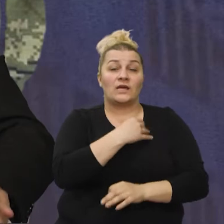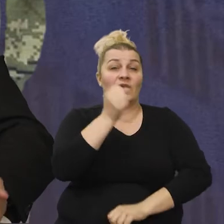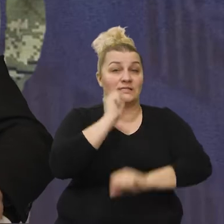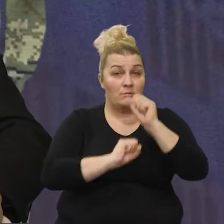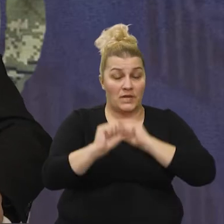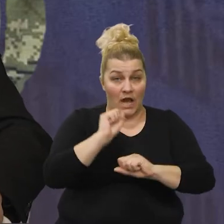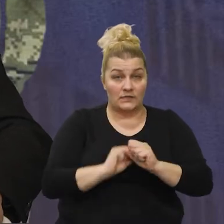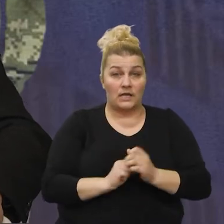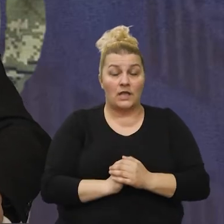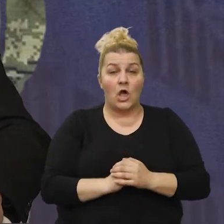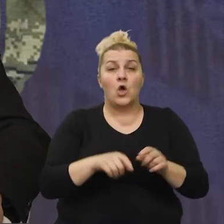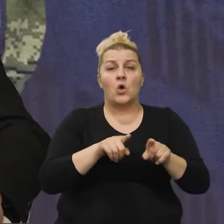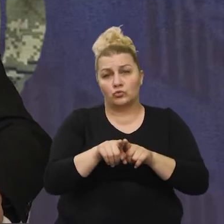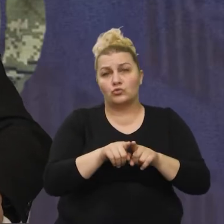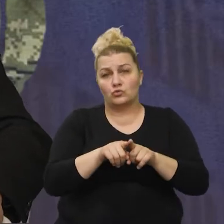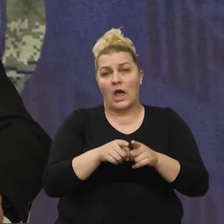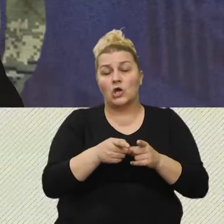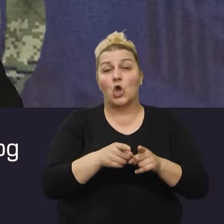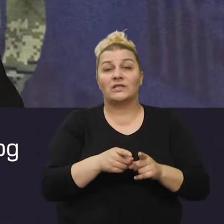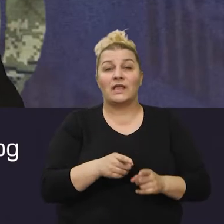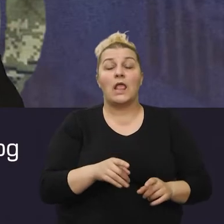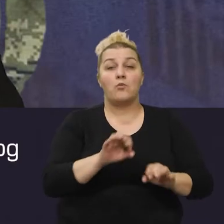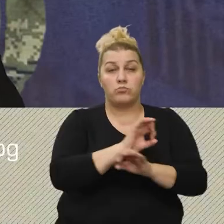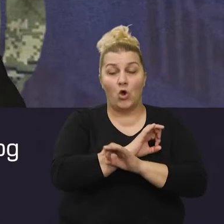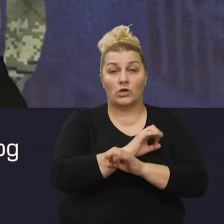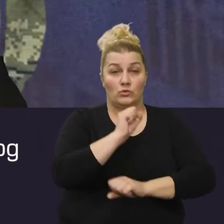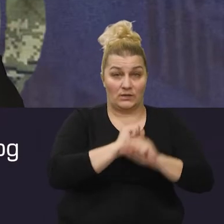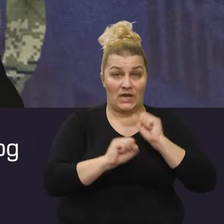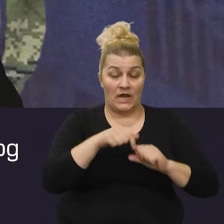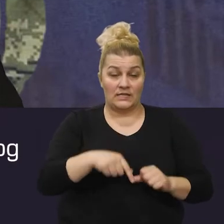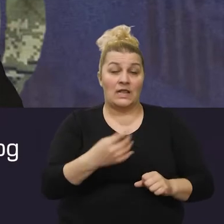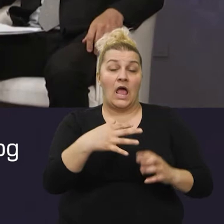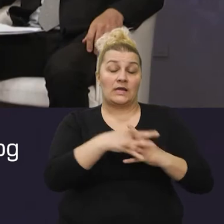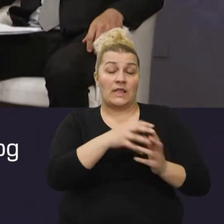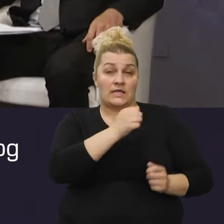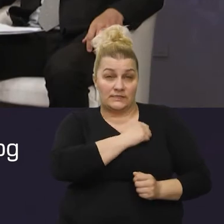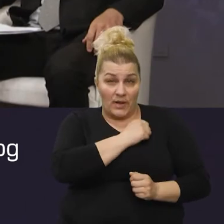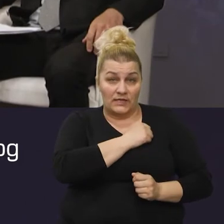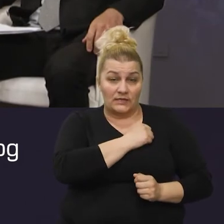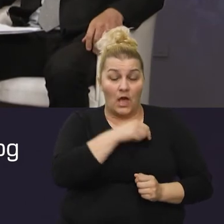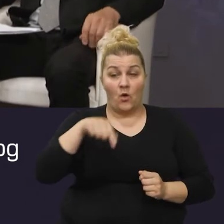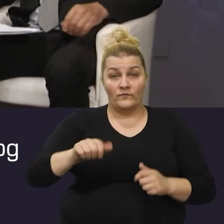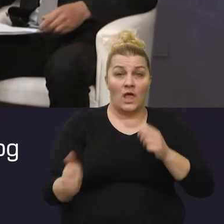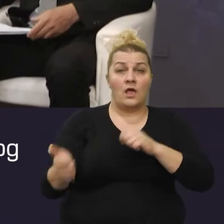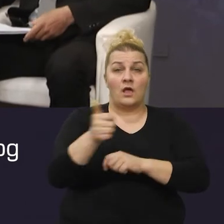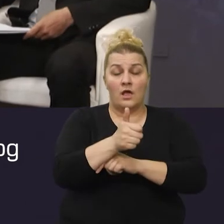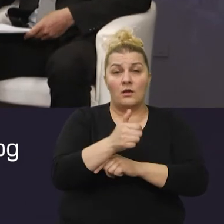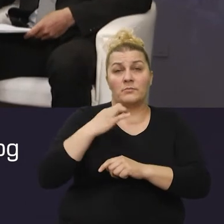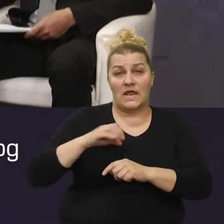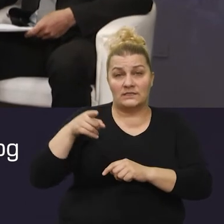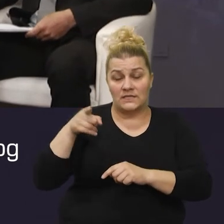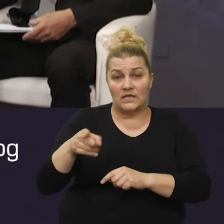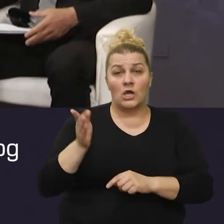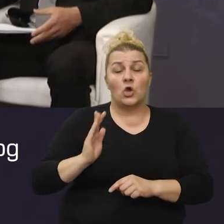branitelja, udrugi roditaja poginulih hrvatskih branitelja domovinskog rata, grada Splita. S nama u društvu je čeli čovjek spomenute udruge, on je Roko